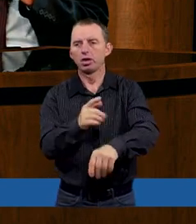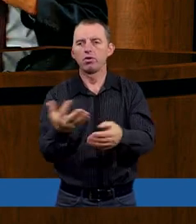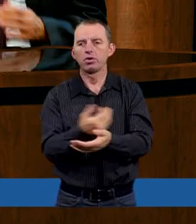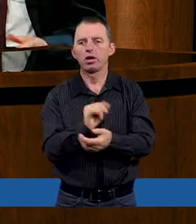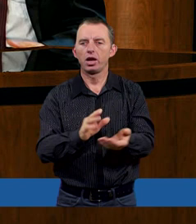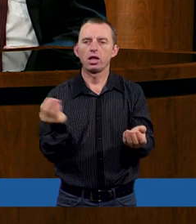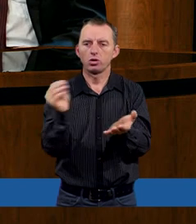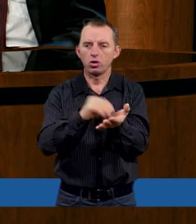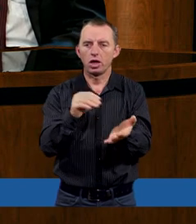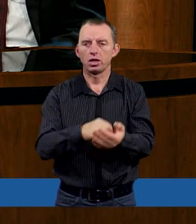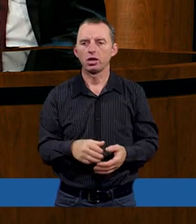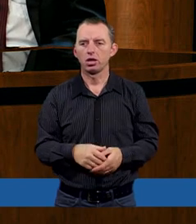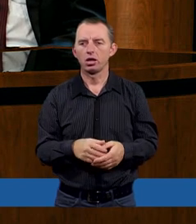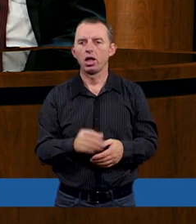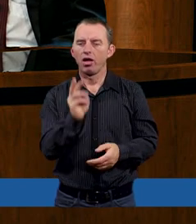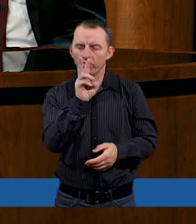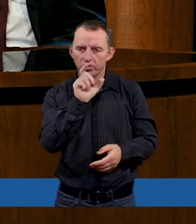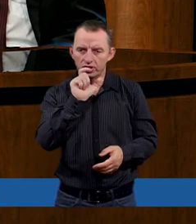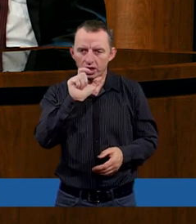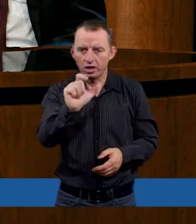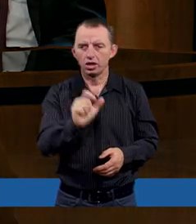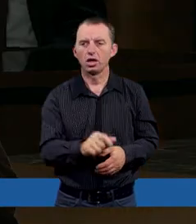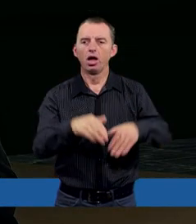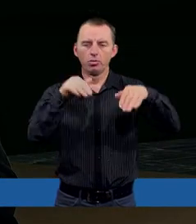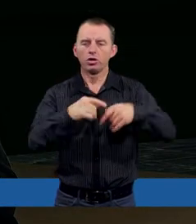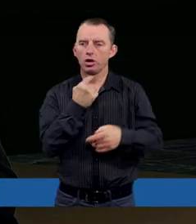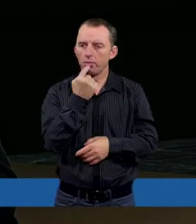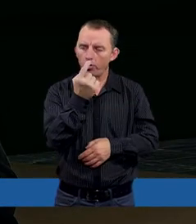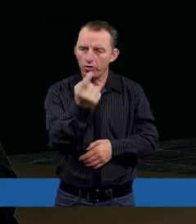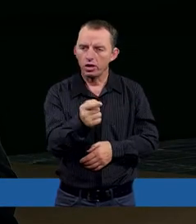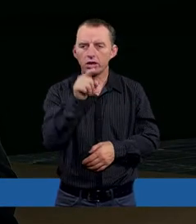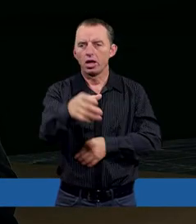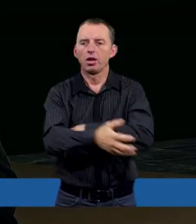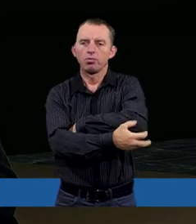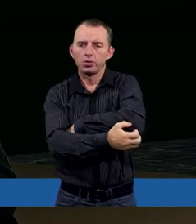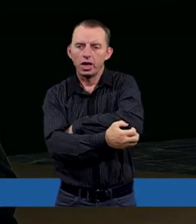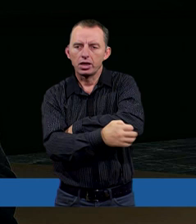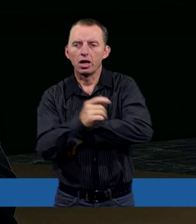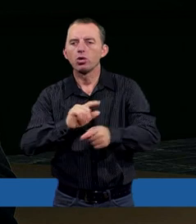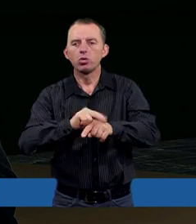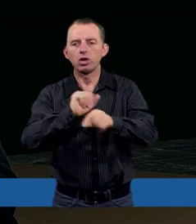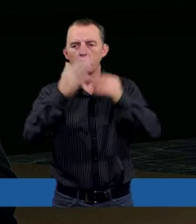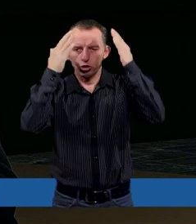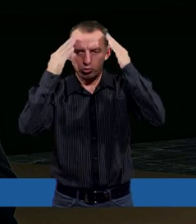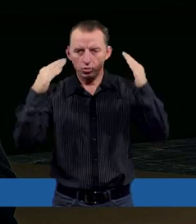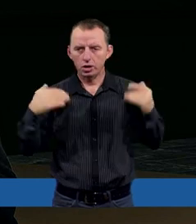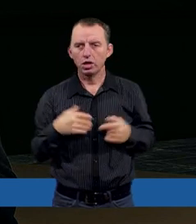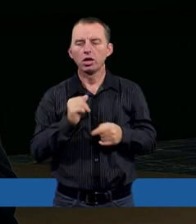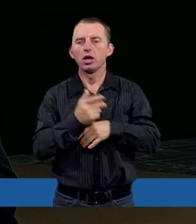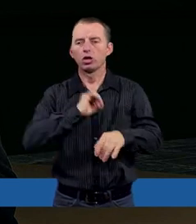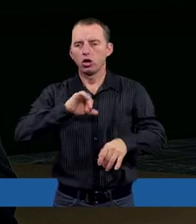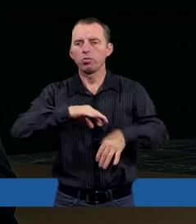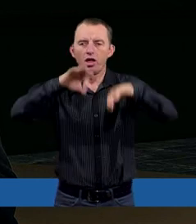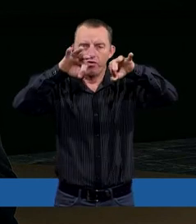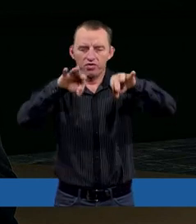dodatek. A więc można by powiedzieć, że to ten biedak, który jest w szpitalu, no jest sobie winien.